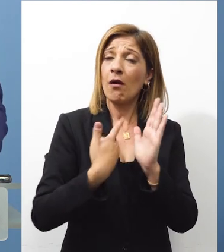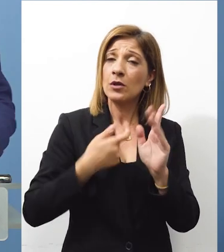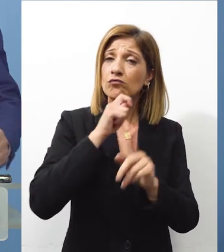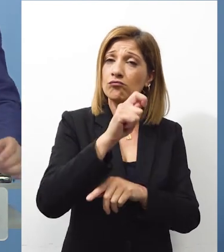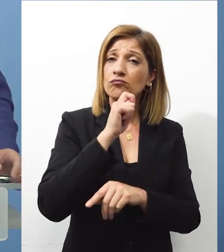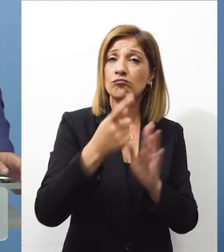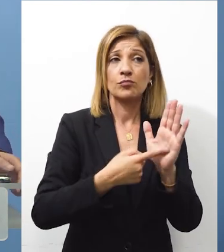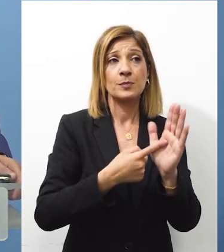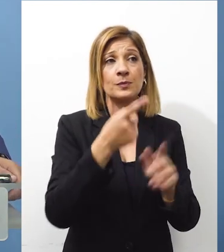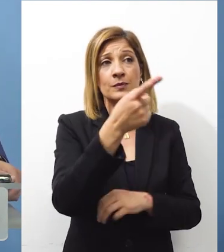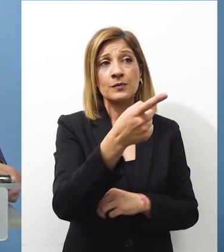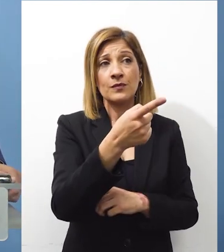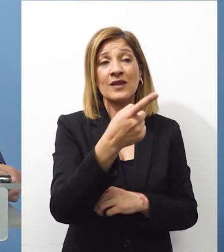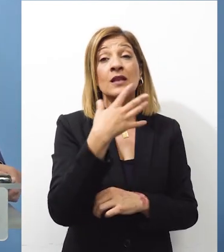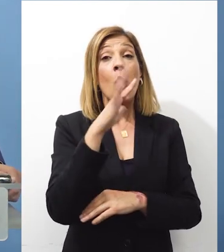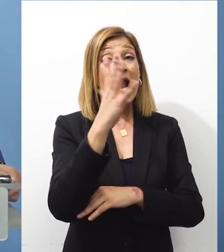επανειλημμένα